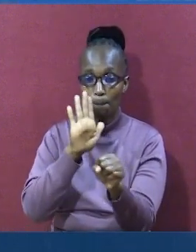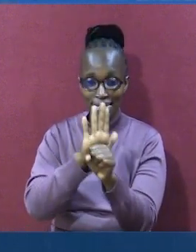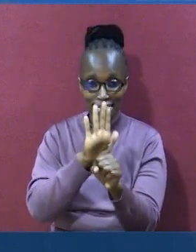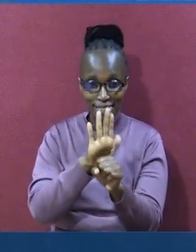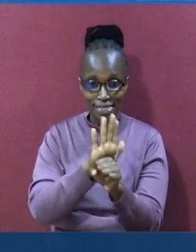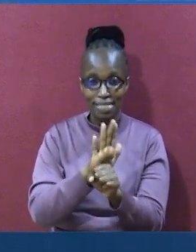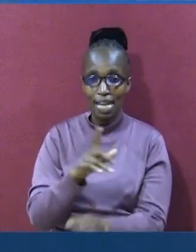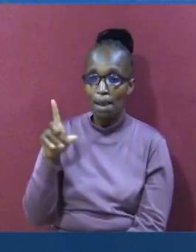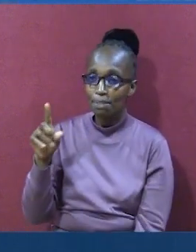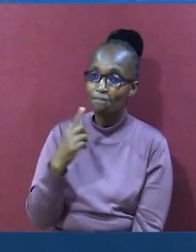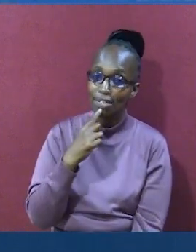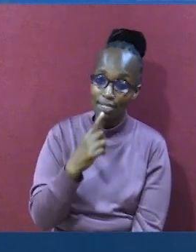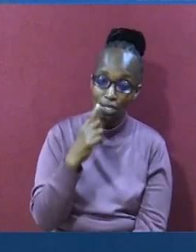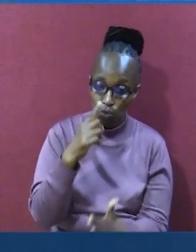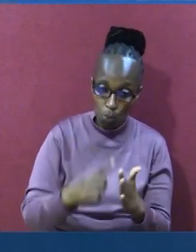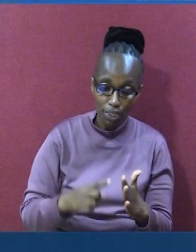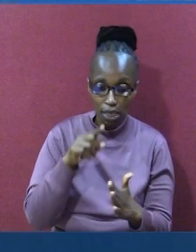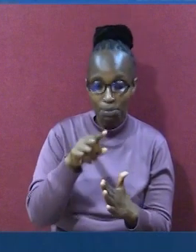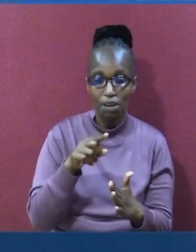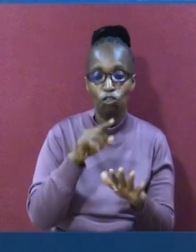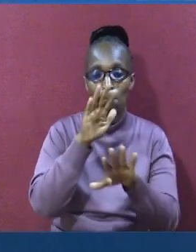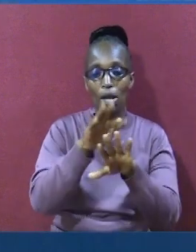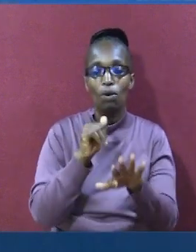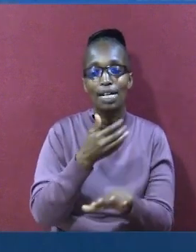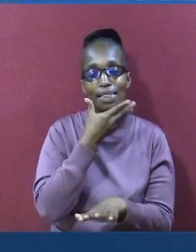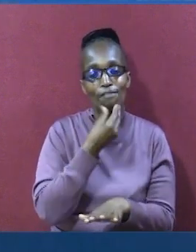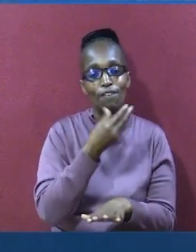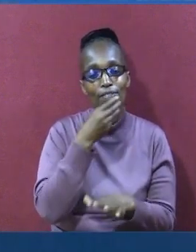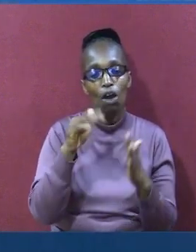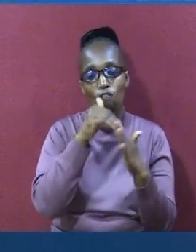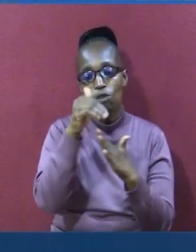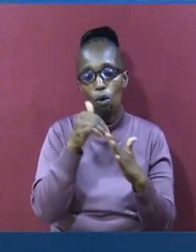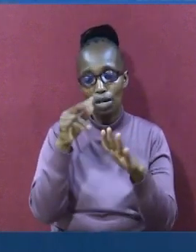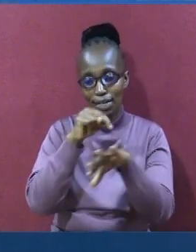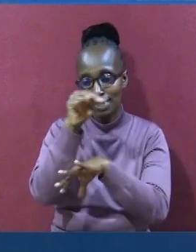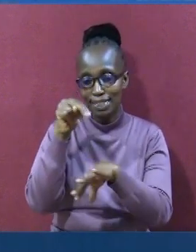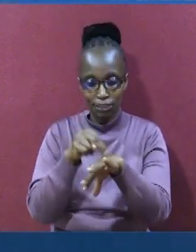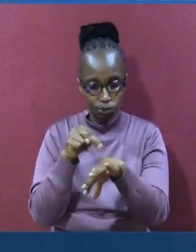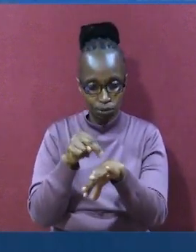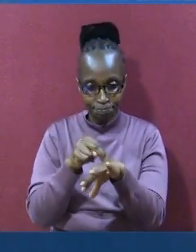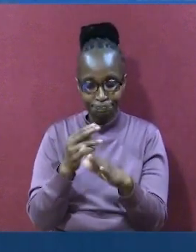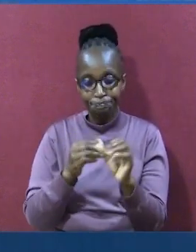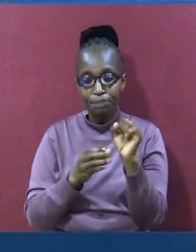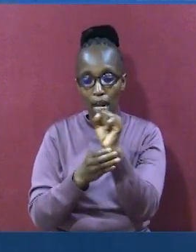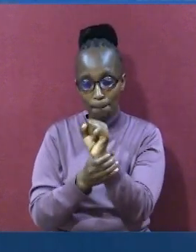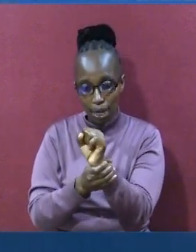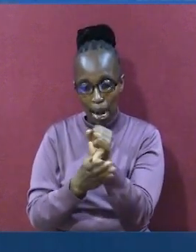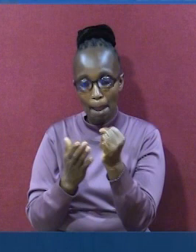Alikuwa memuambia ya kwamba hataitua baba wa taifa. Na wakati uwa mbao mungu alikuwa memuambia Ibrahimu hivi.